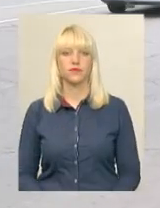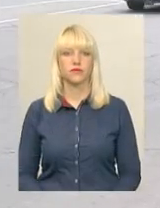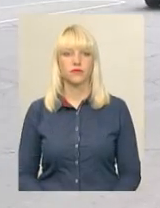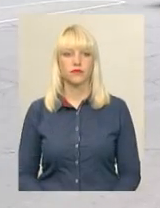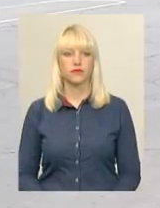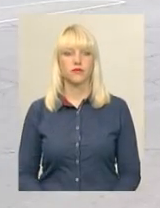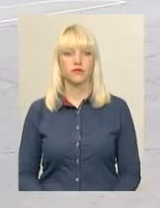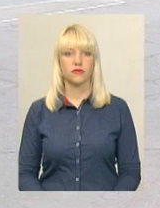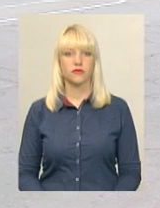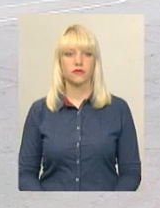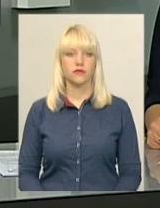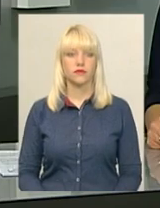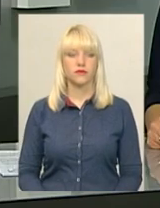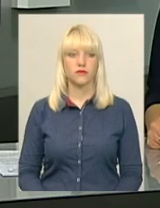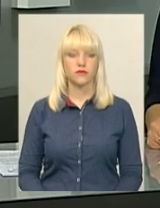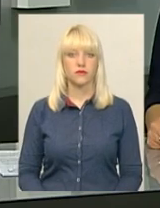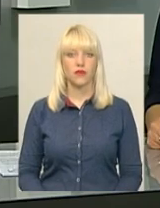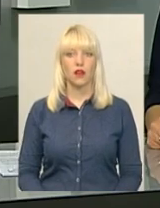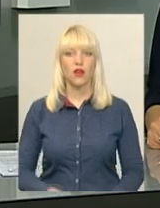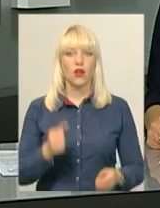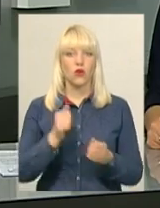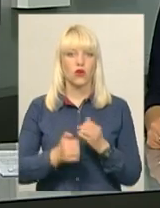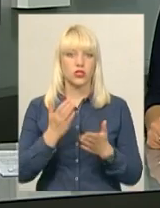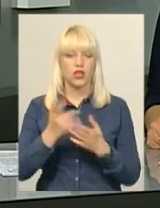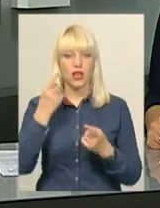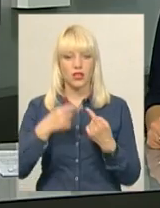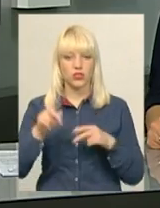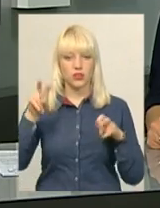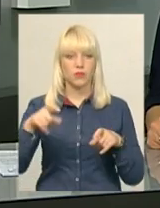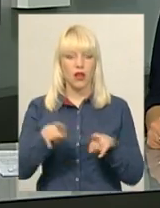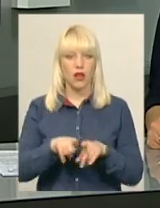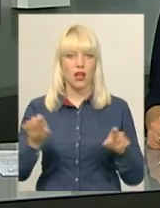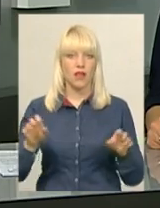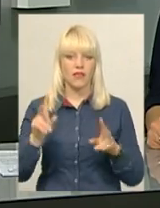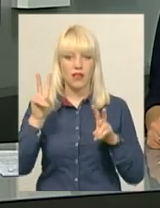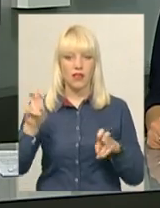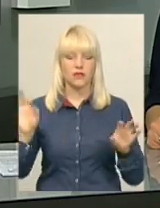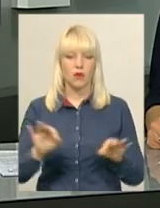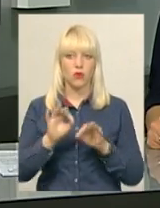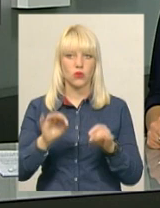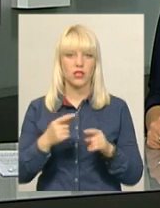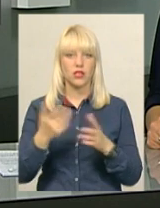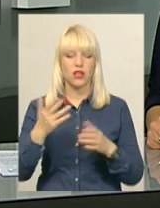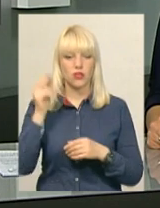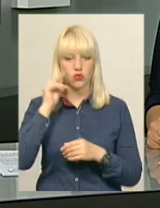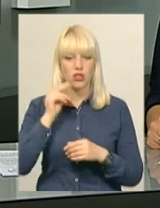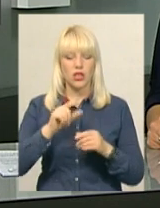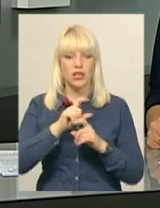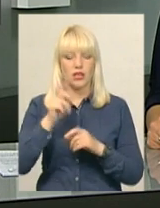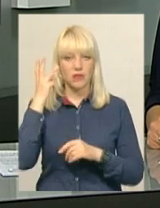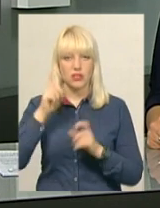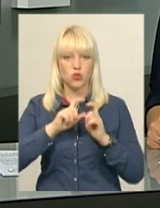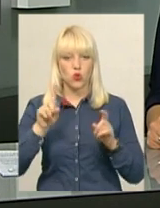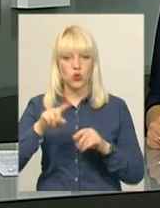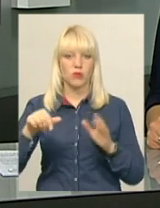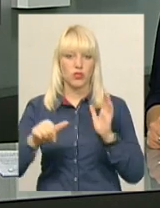новини Поділя Центр. Кожен є інший. Це назва мюзиклу, який вчителі і учні Хмельницької школи номер 6 вперше